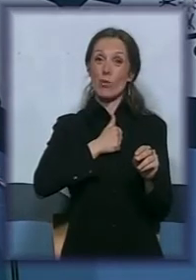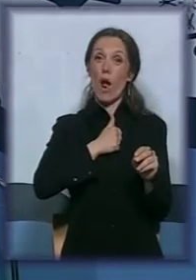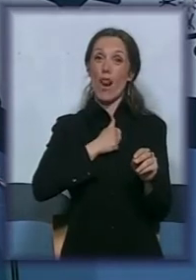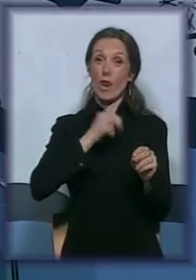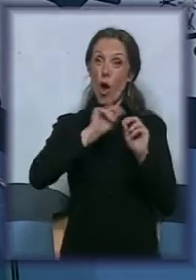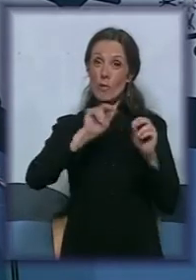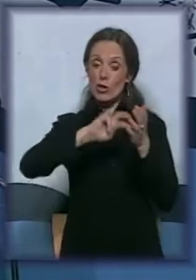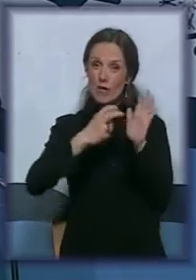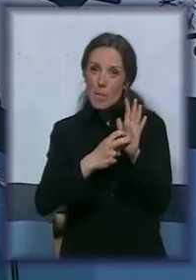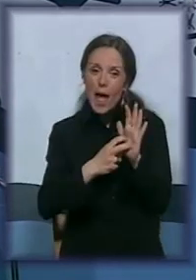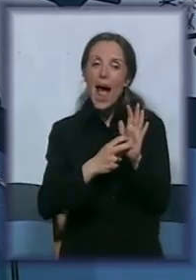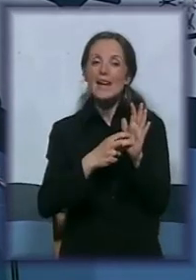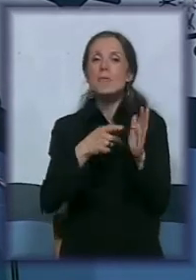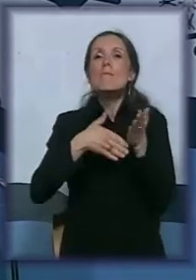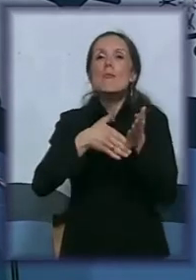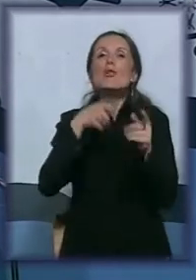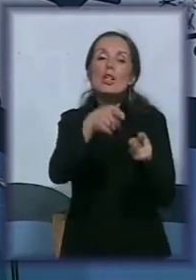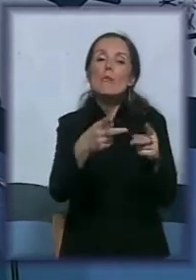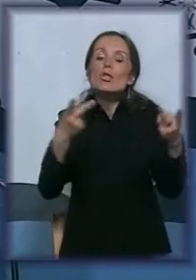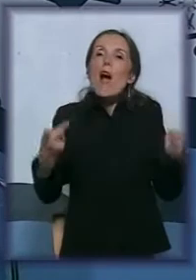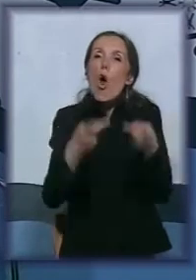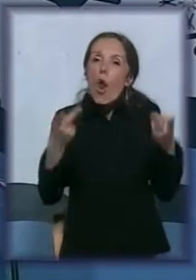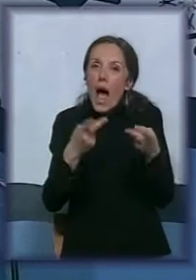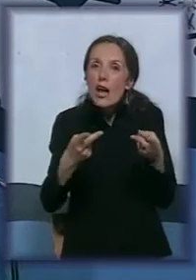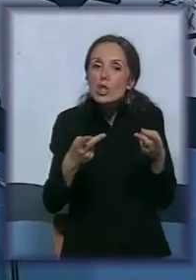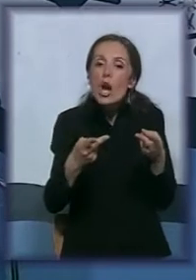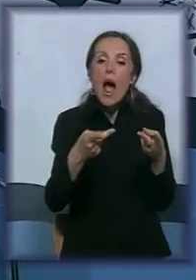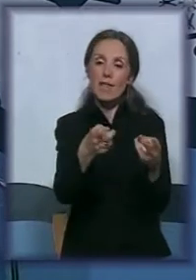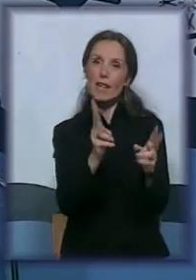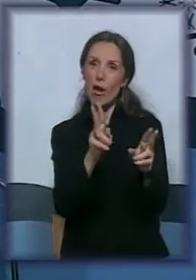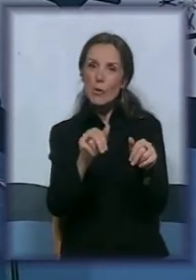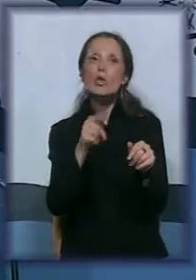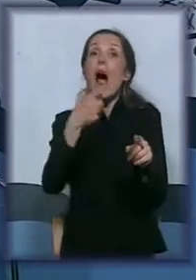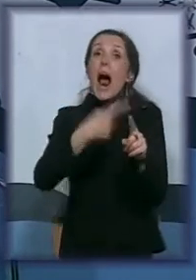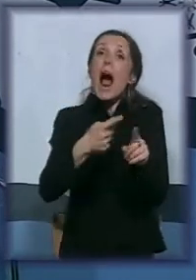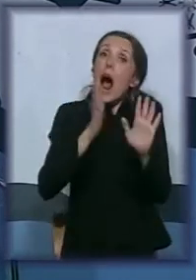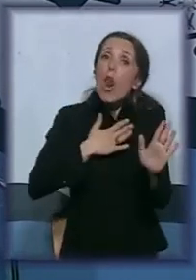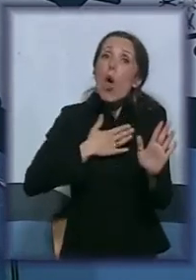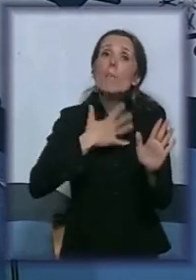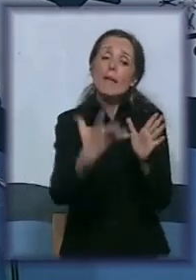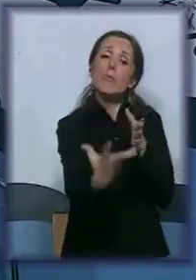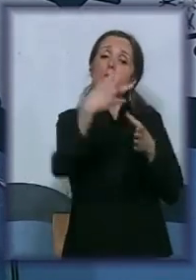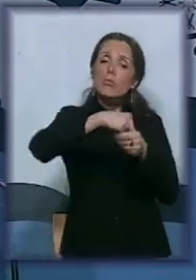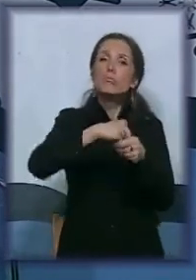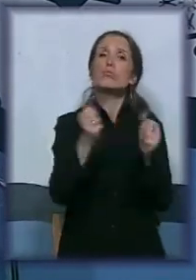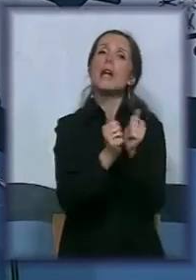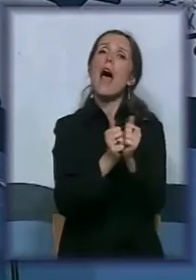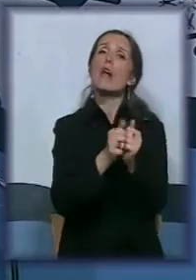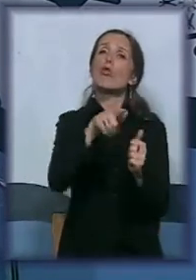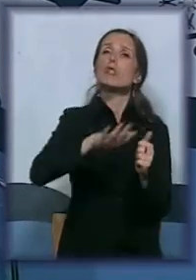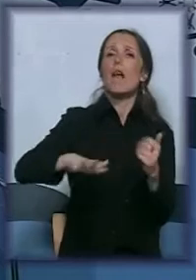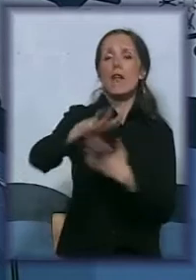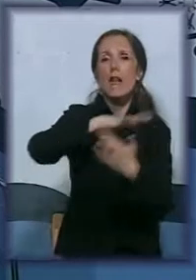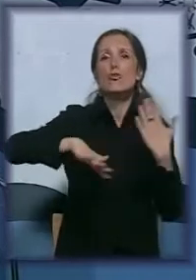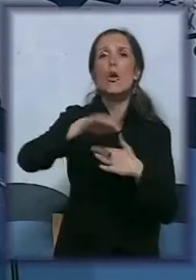oakša, a opet da može da prati sa svim svojim vršnjacima, da može normalno da prođe kroz škovovanje i da ne bude, što